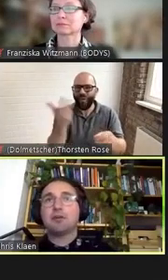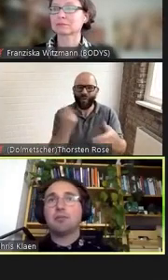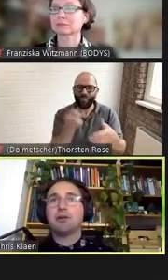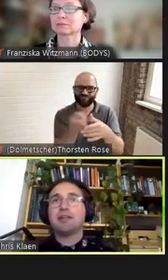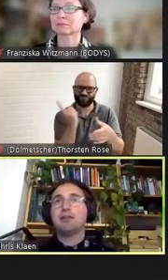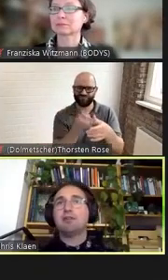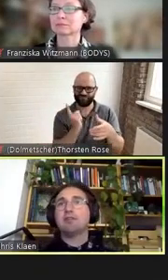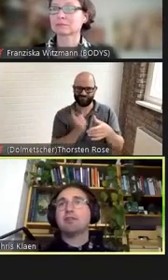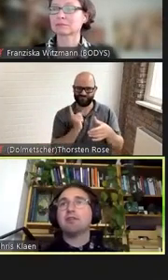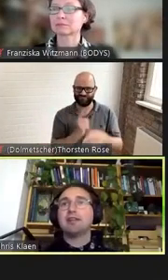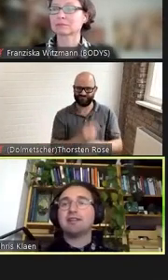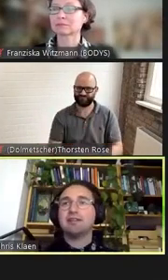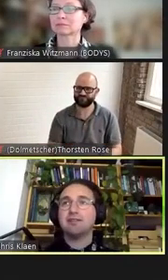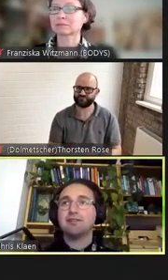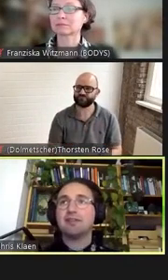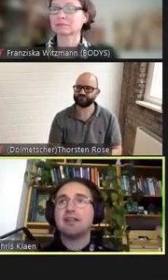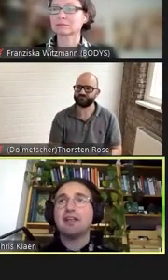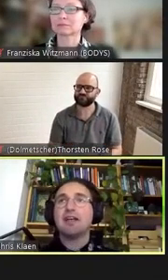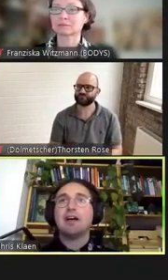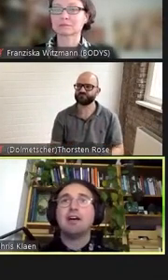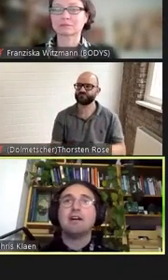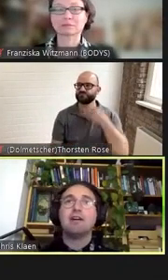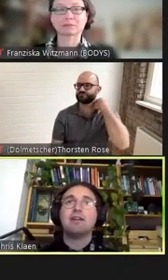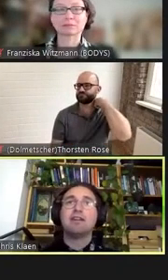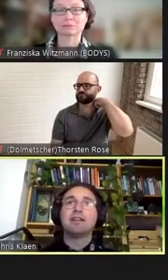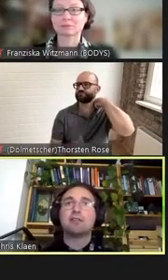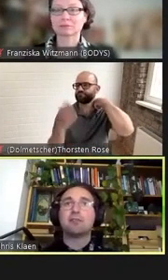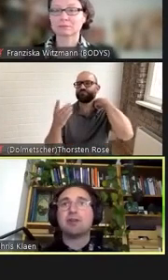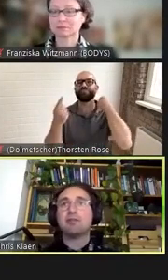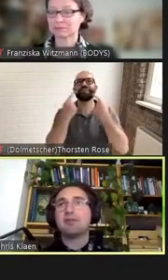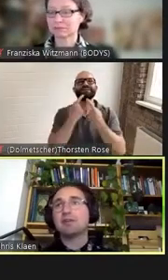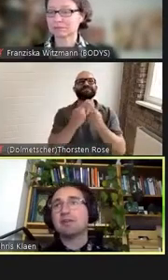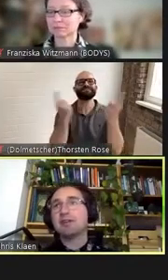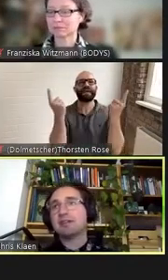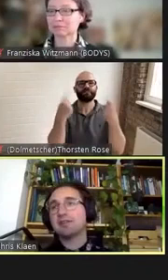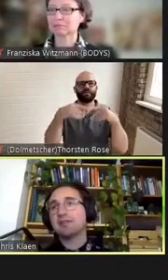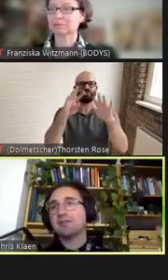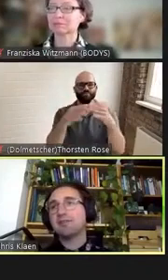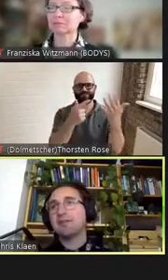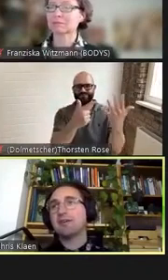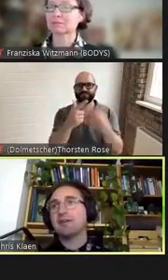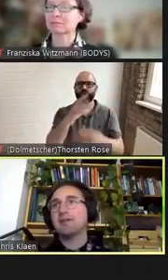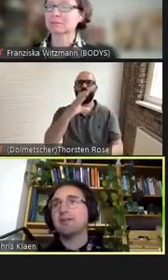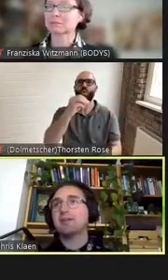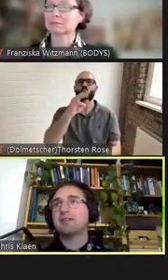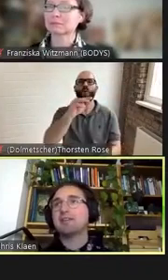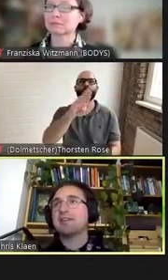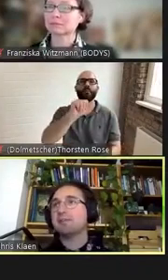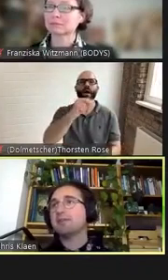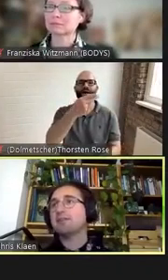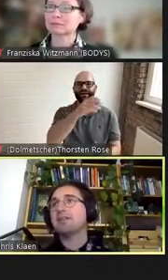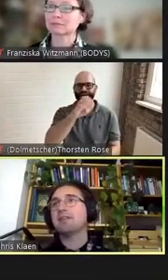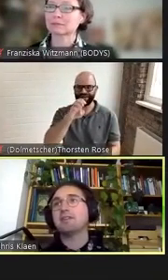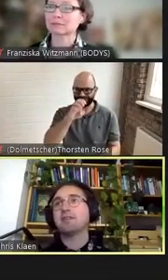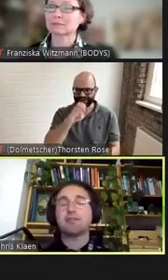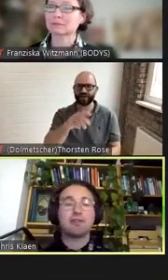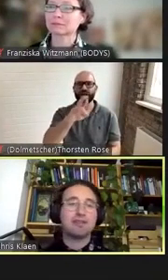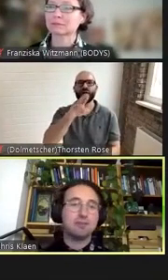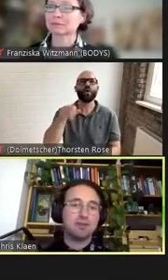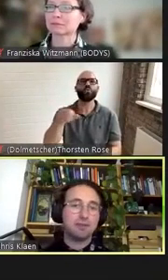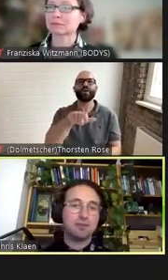vom Combahee River Collective das Combahee River Collective Statement